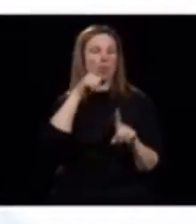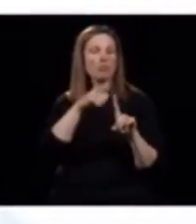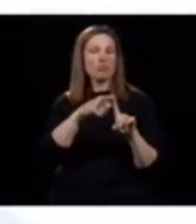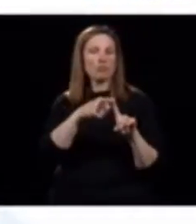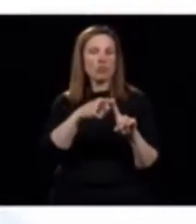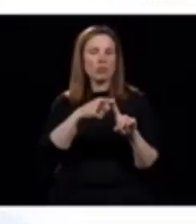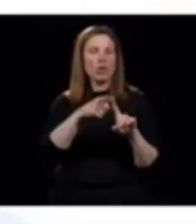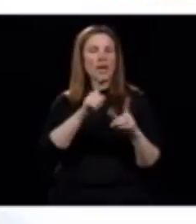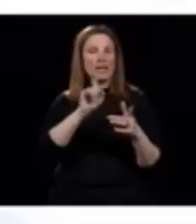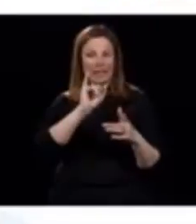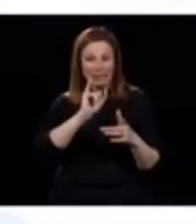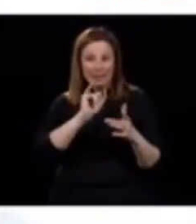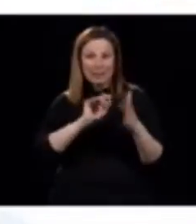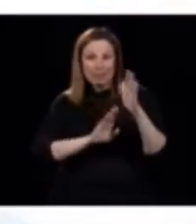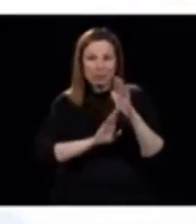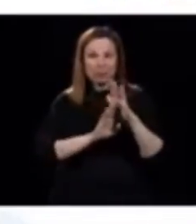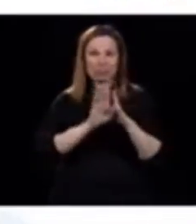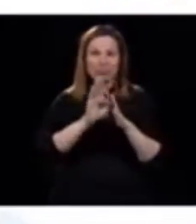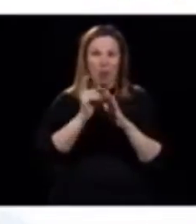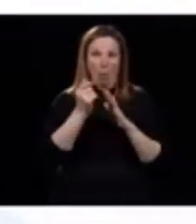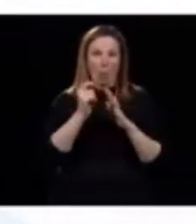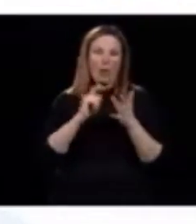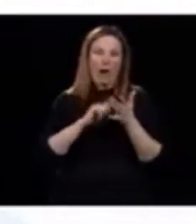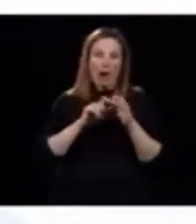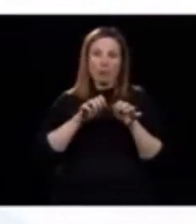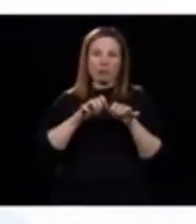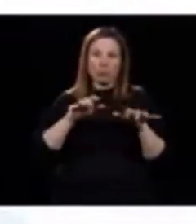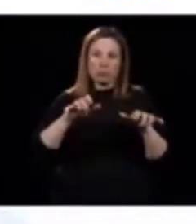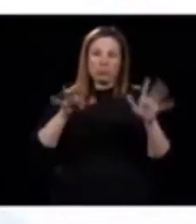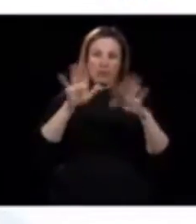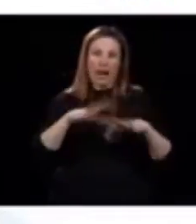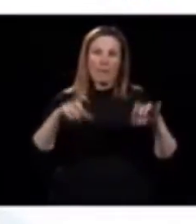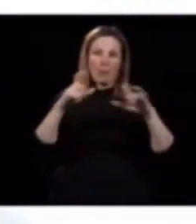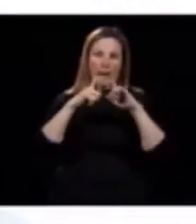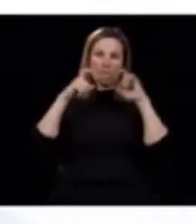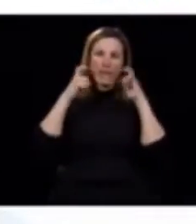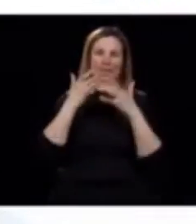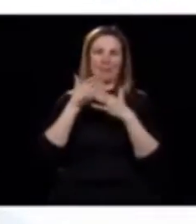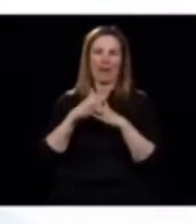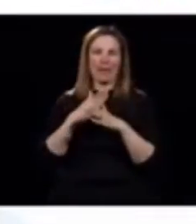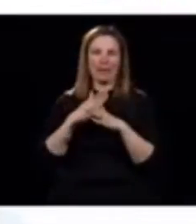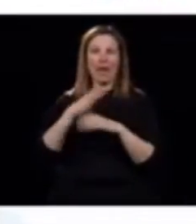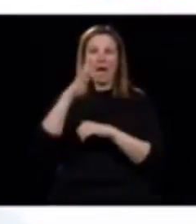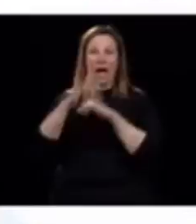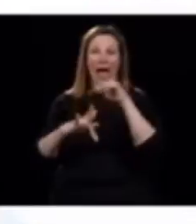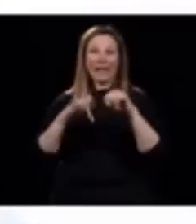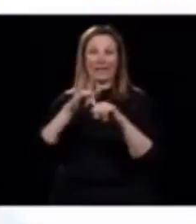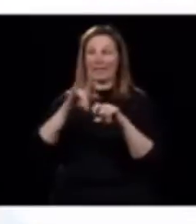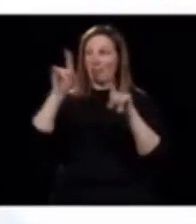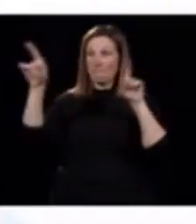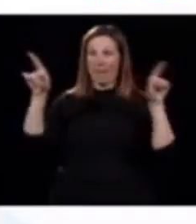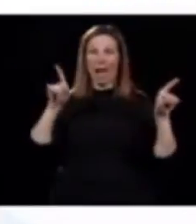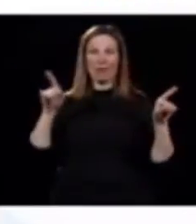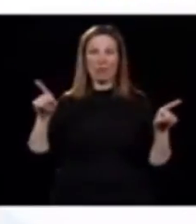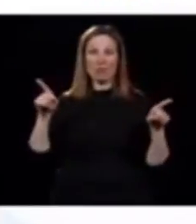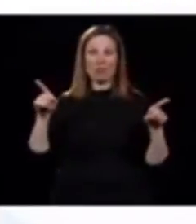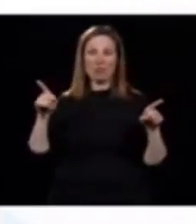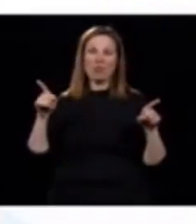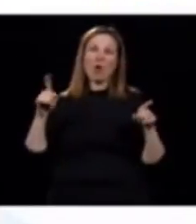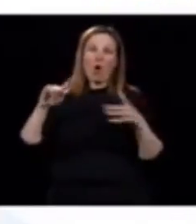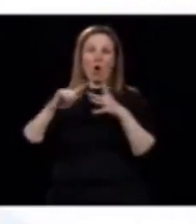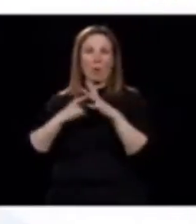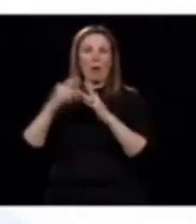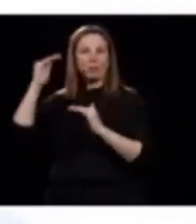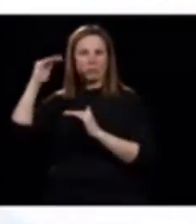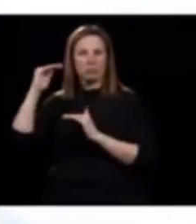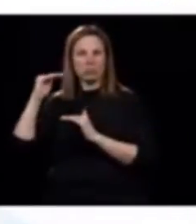l'évolution. Parce que partout dans le monde,'est rationné. Donc, évidemment, jusqu'à présent, il n pas d'inquiétude à